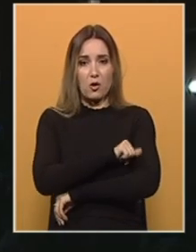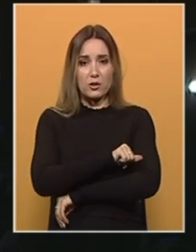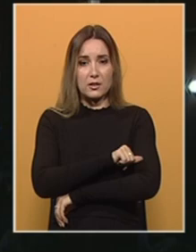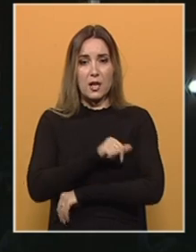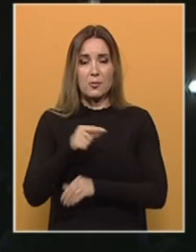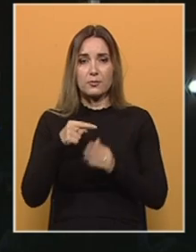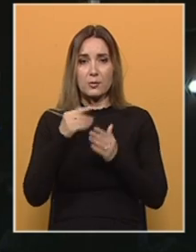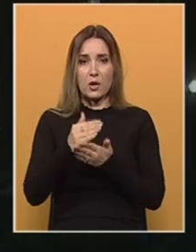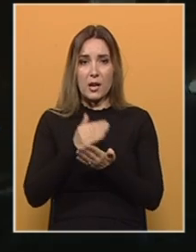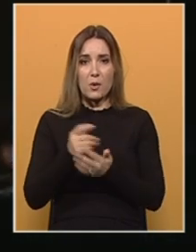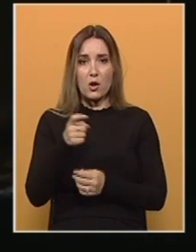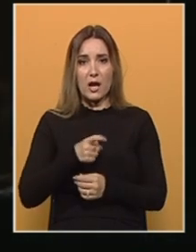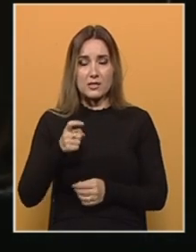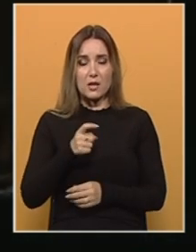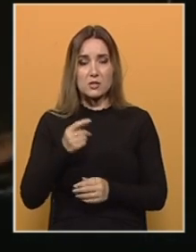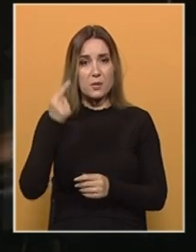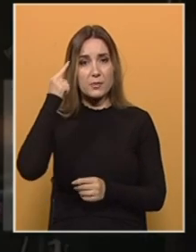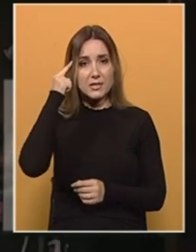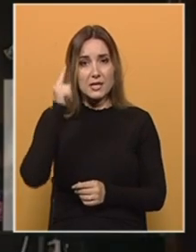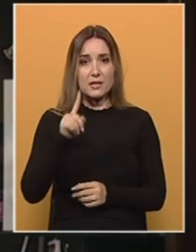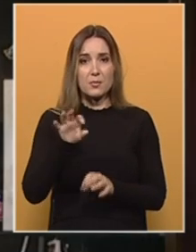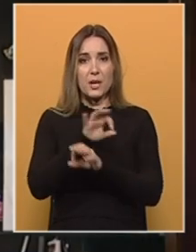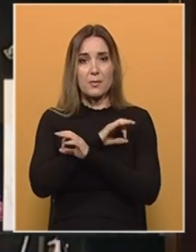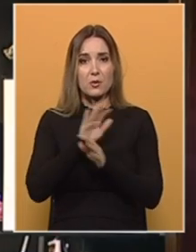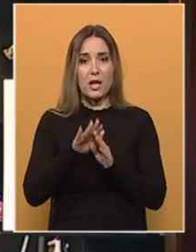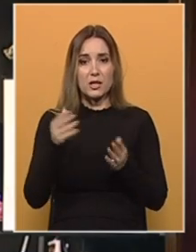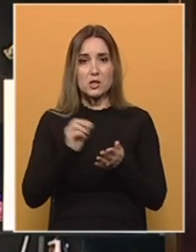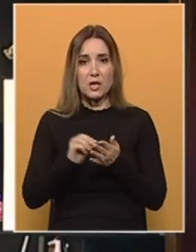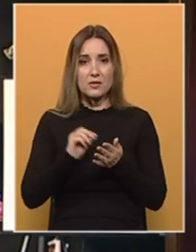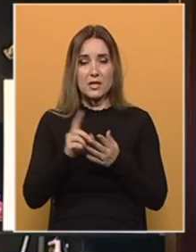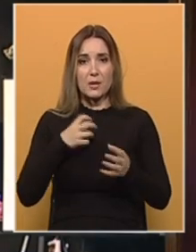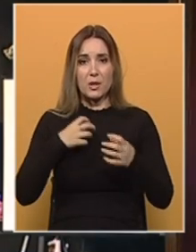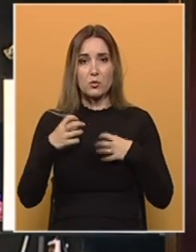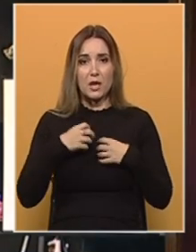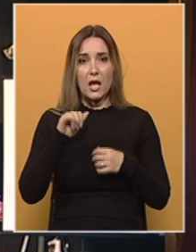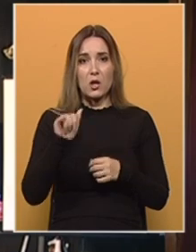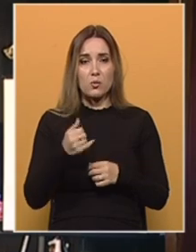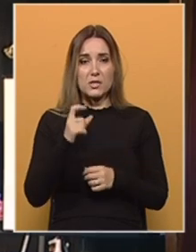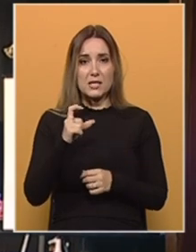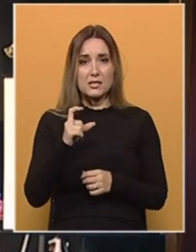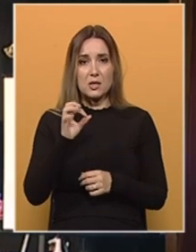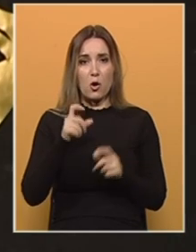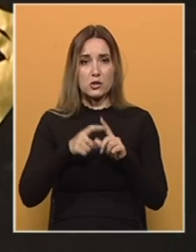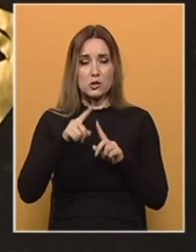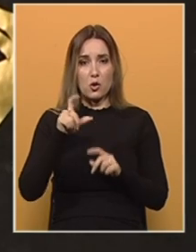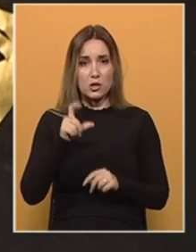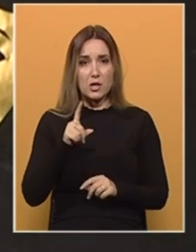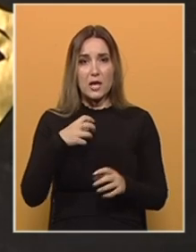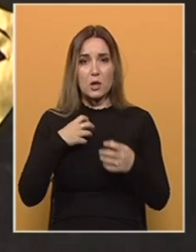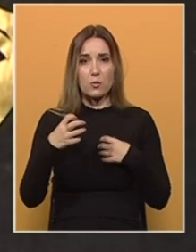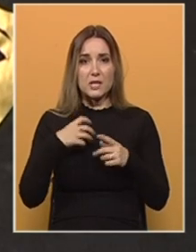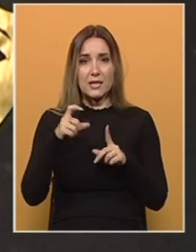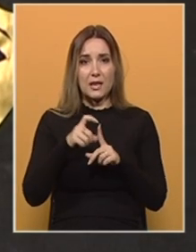prigodnim programima organizatori će se prisjetiti i preminule književnice i dramaturginje Ljubice Cice Ostojić te glumca